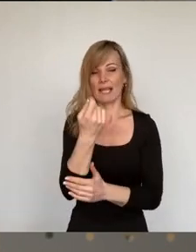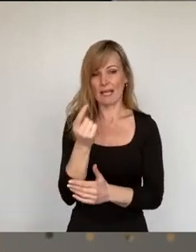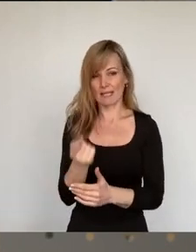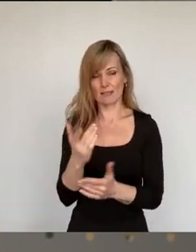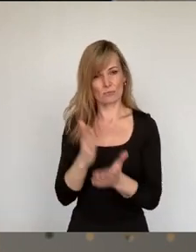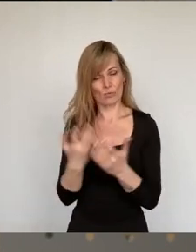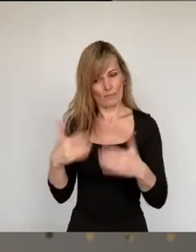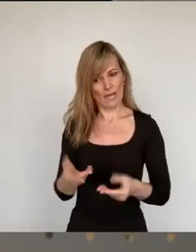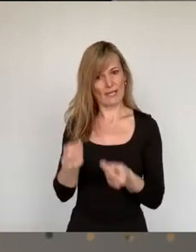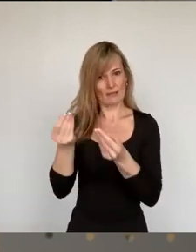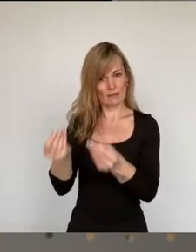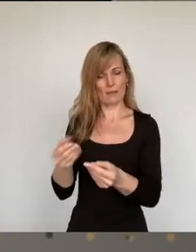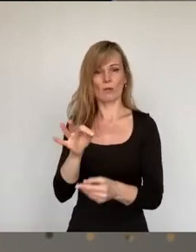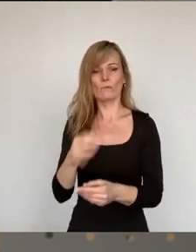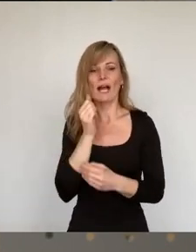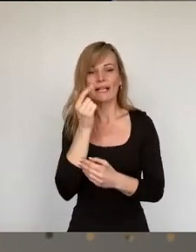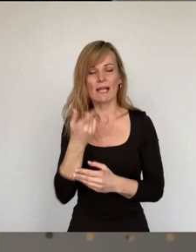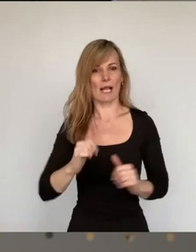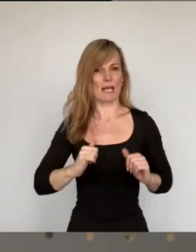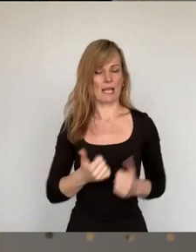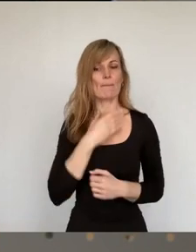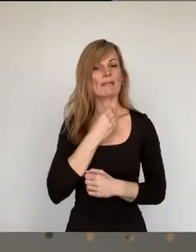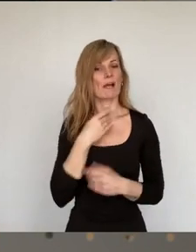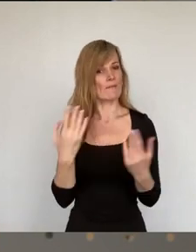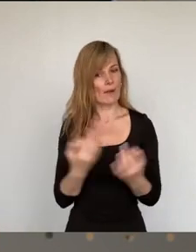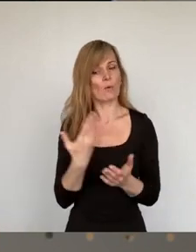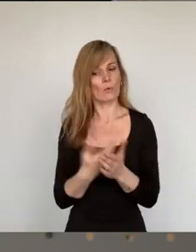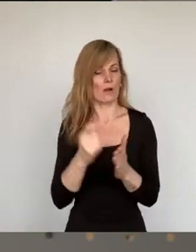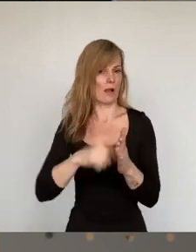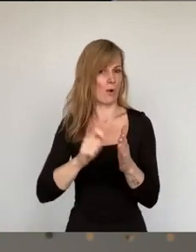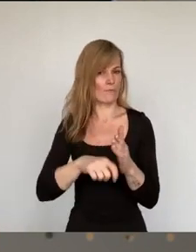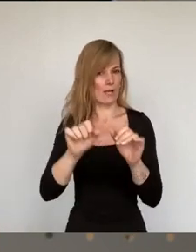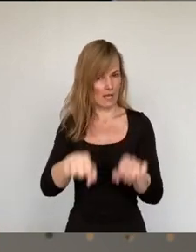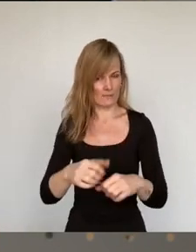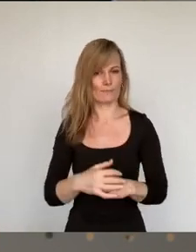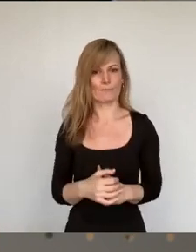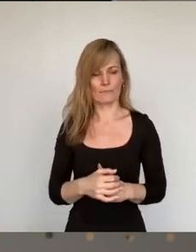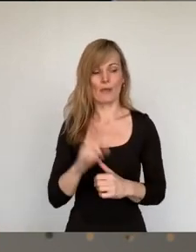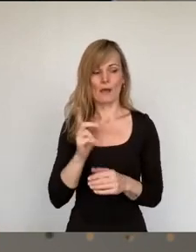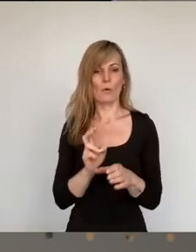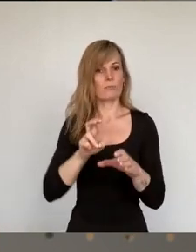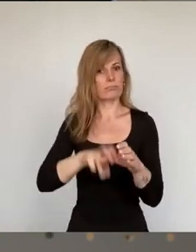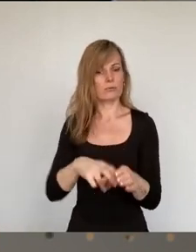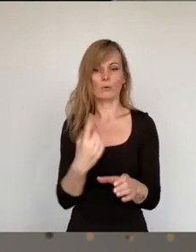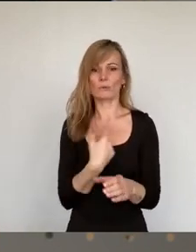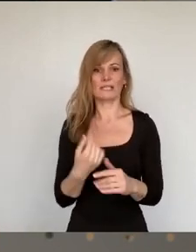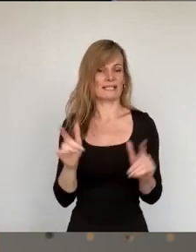wird, um Dinge des alltäglichen Bedarfs zu kaufen und um teilhaben zu können an unserer Gesellschaft.